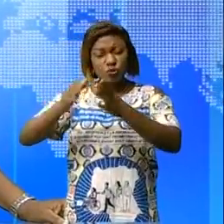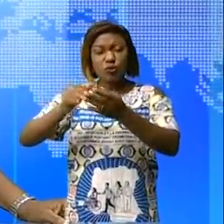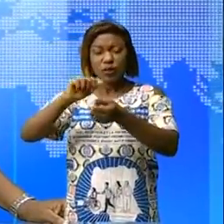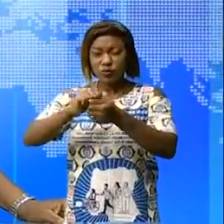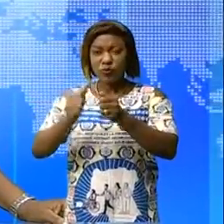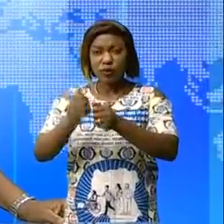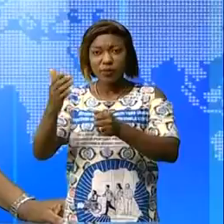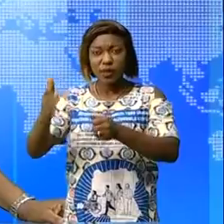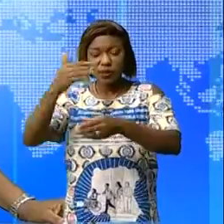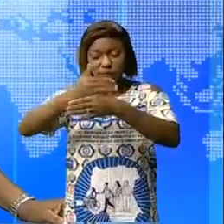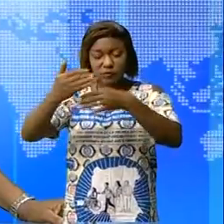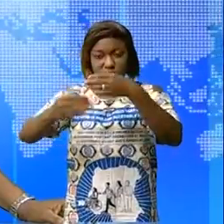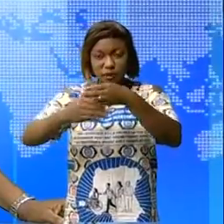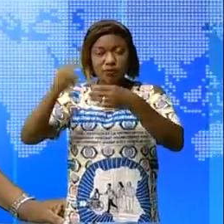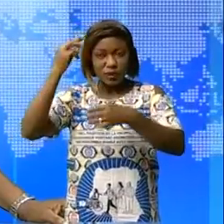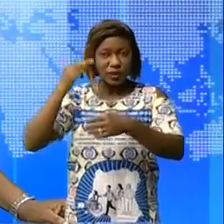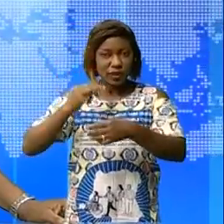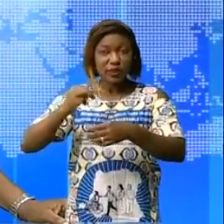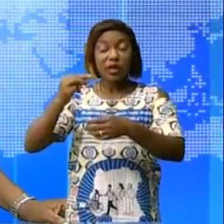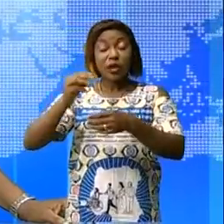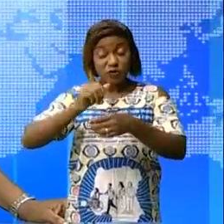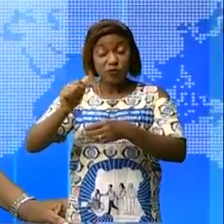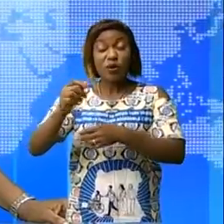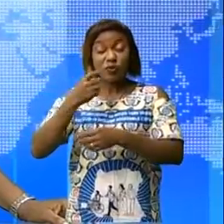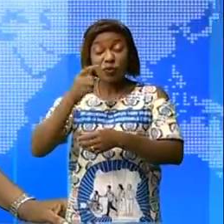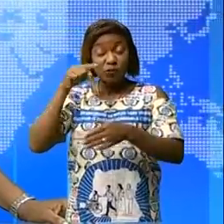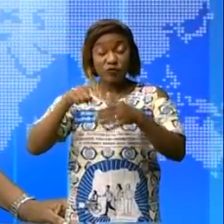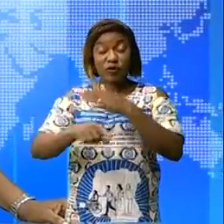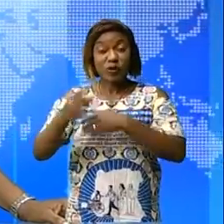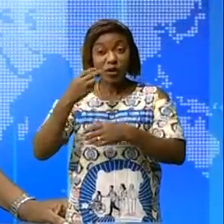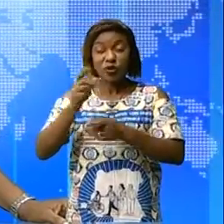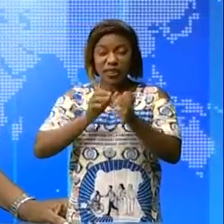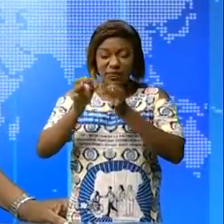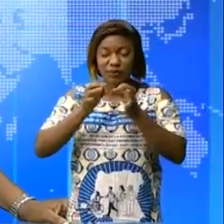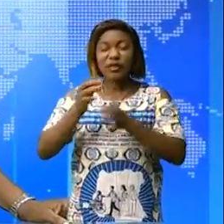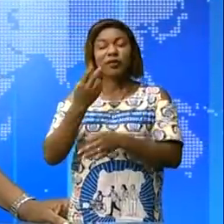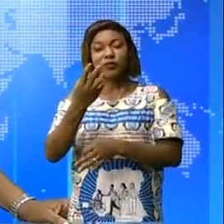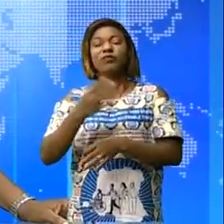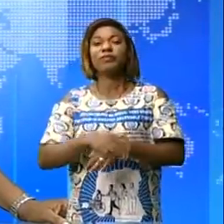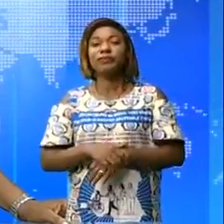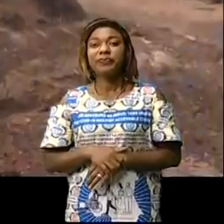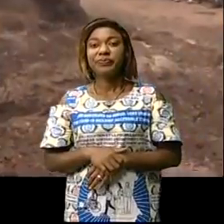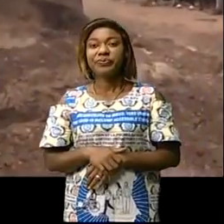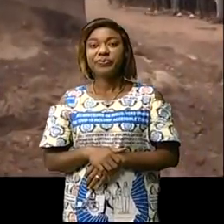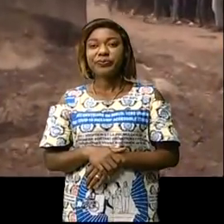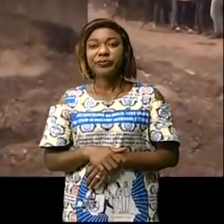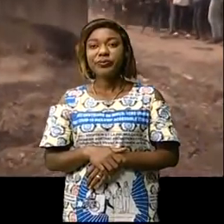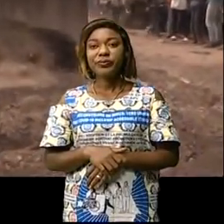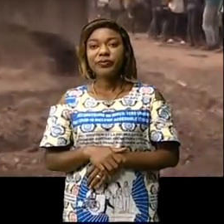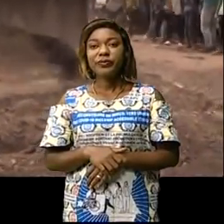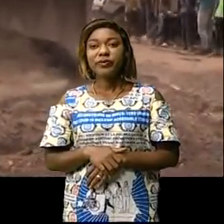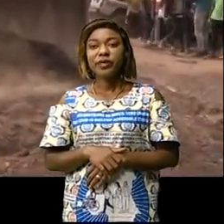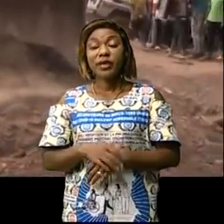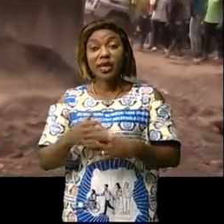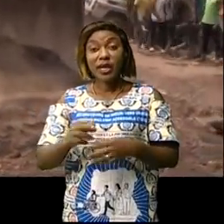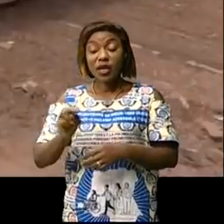de travaux publics et infrastructures Alexis Egisaro. Eurydice qui tout pour le reportage. La province du